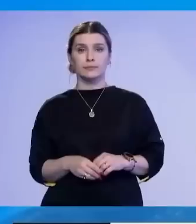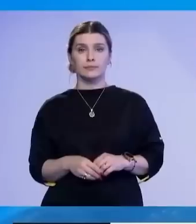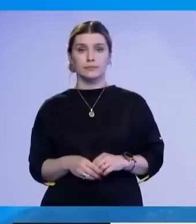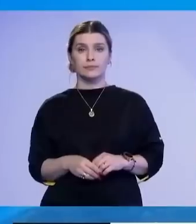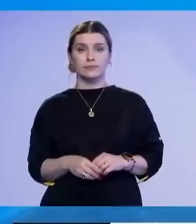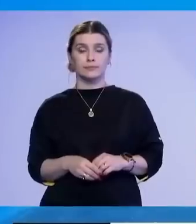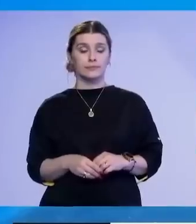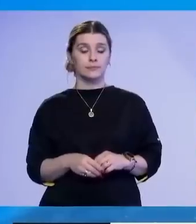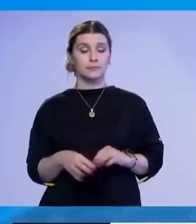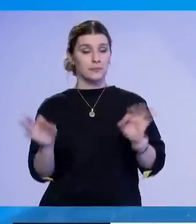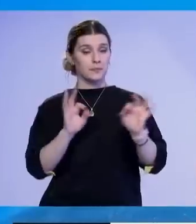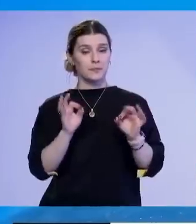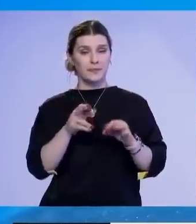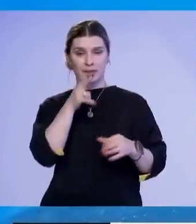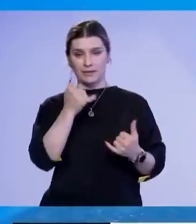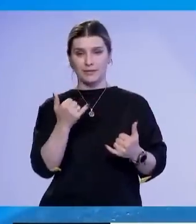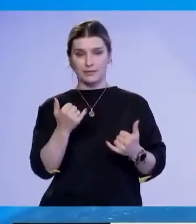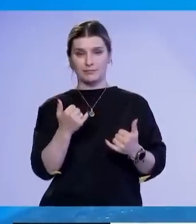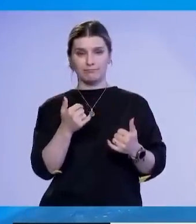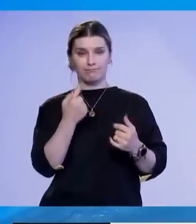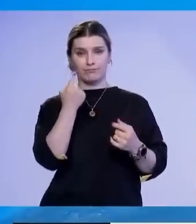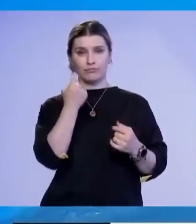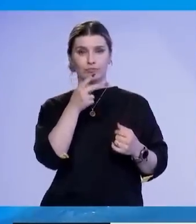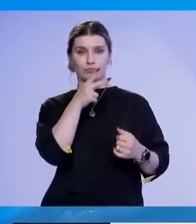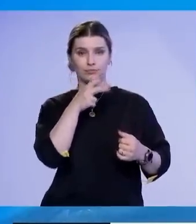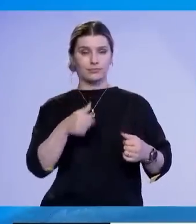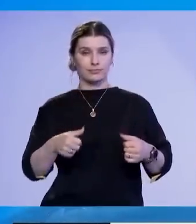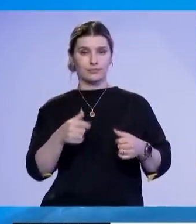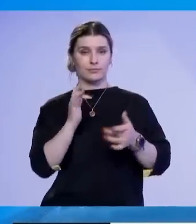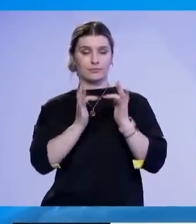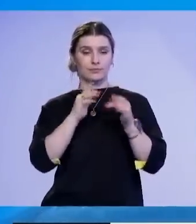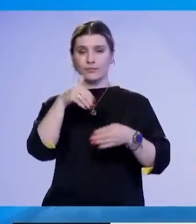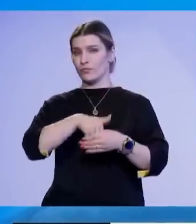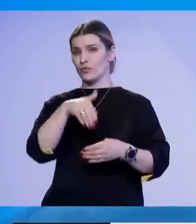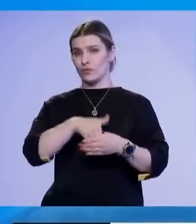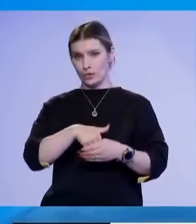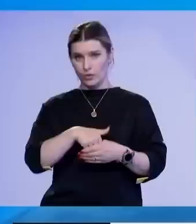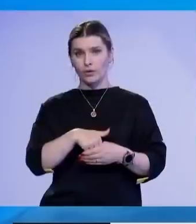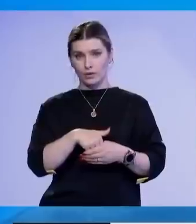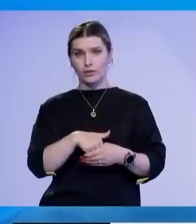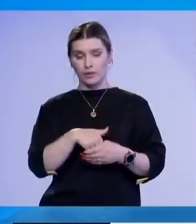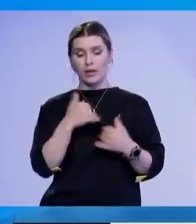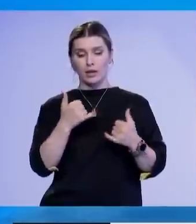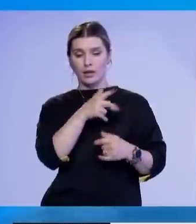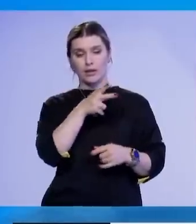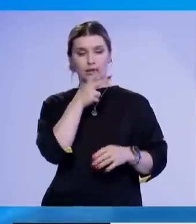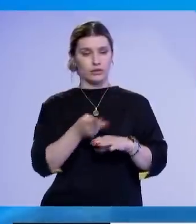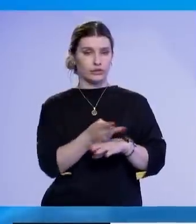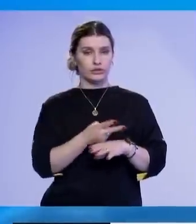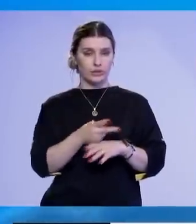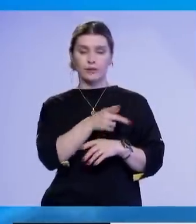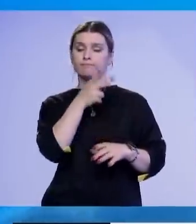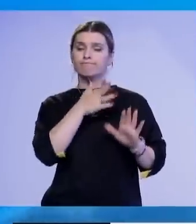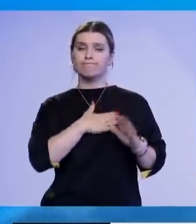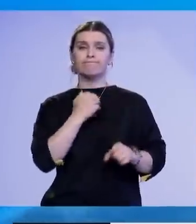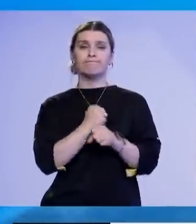Për para votimi të balotajit të sëdjelës rivali opozitari Erdoğan Kemal Kilis Daroglu ka të reqër votat nacionaliste duke uzotuar